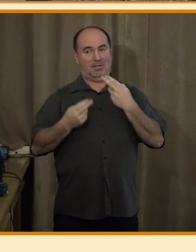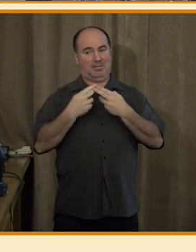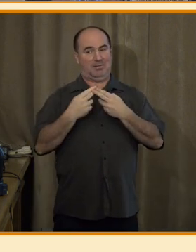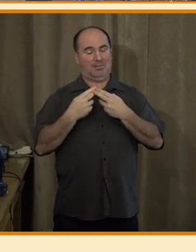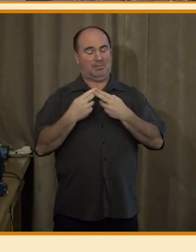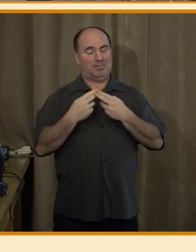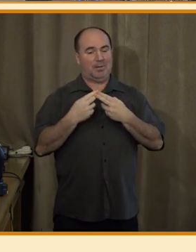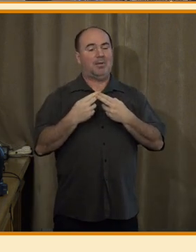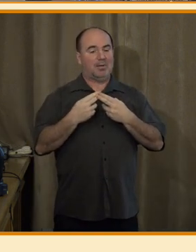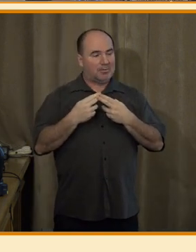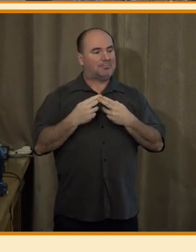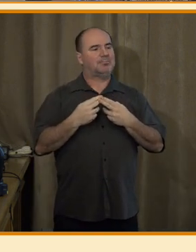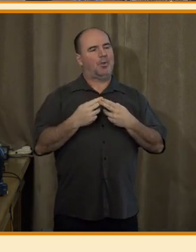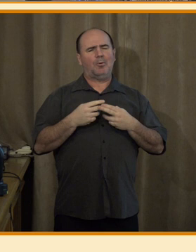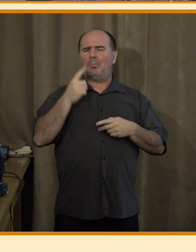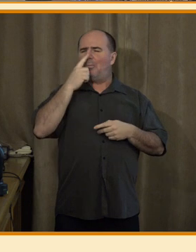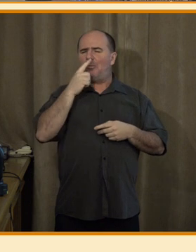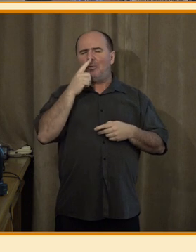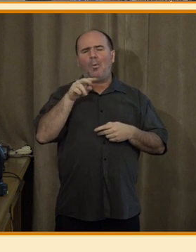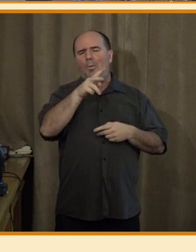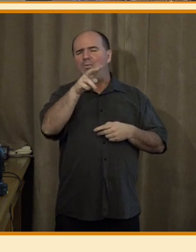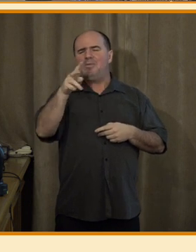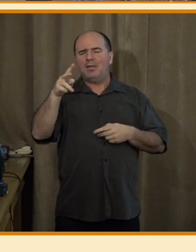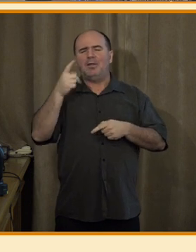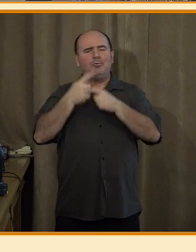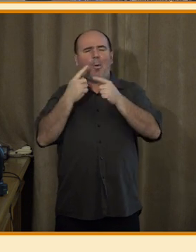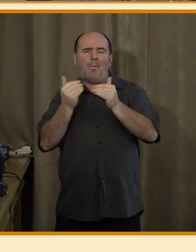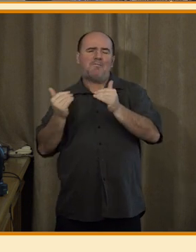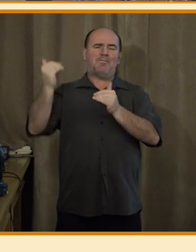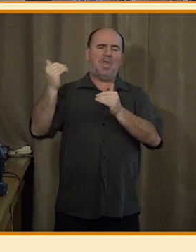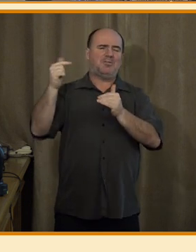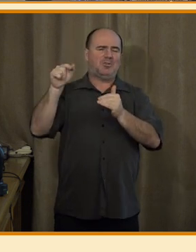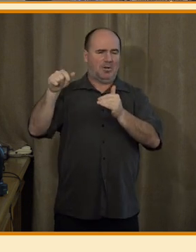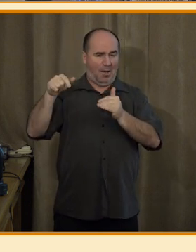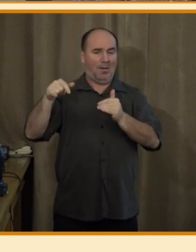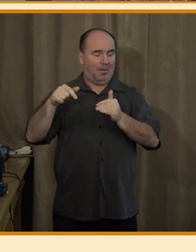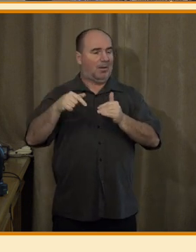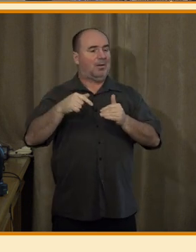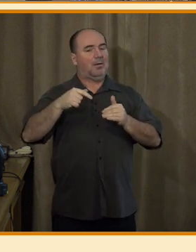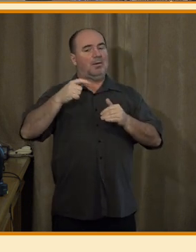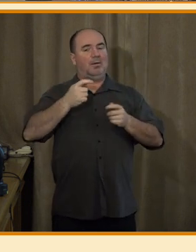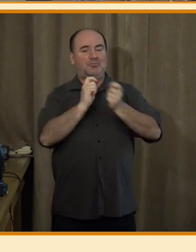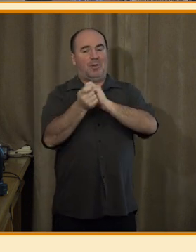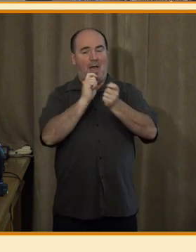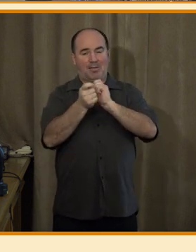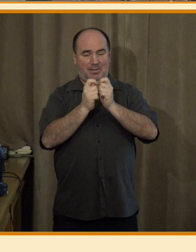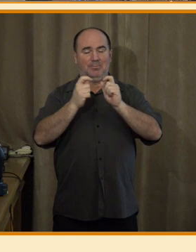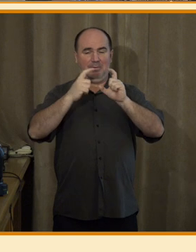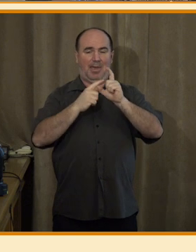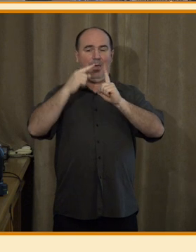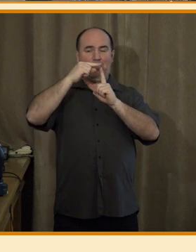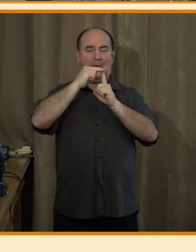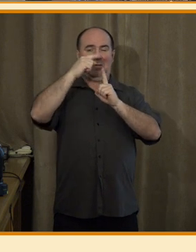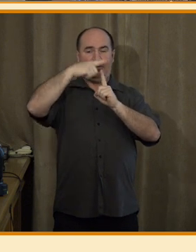mírná většina lidí u nás CHGPT vyskoušela. To bylo ještě předtím, než jsme zpustili ty série